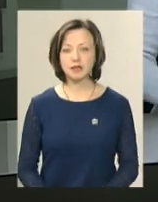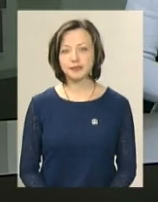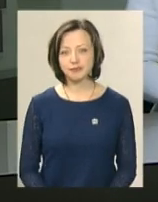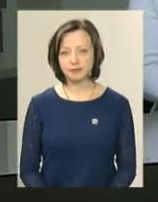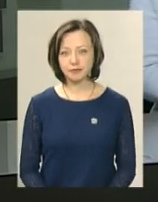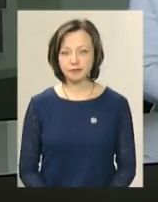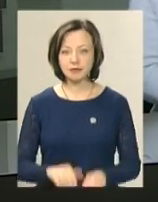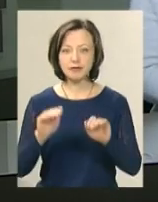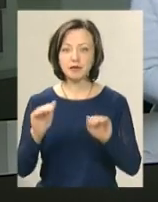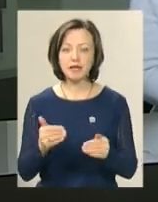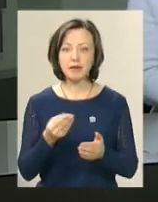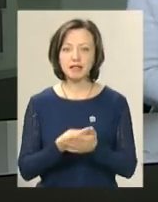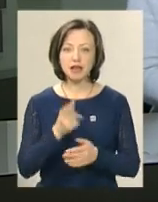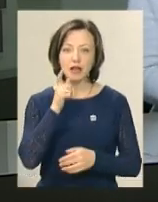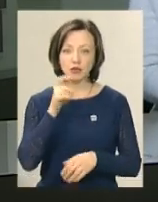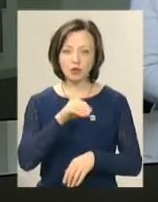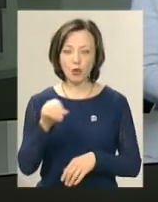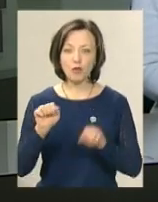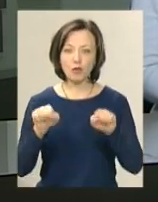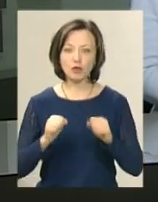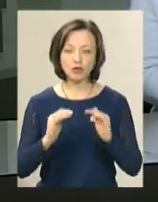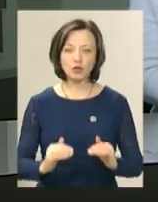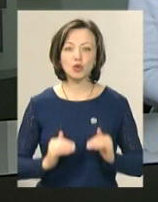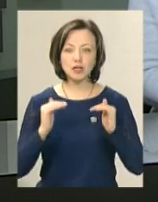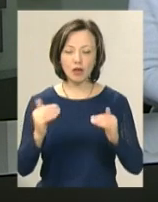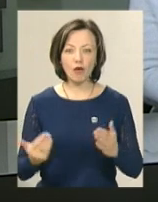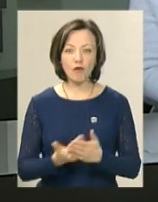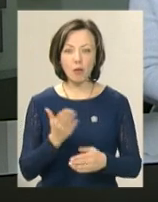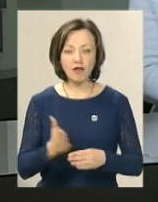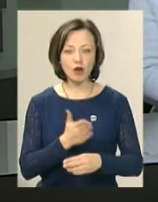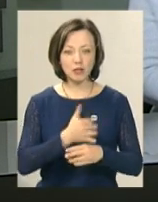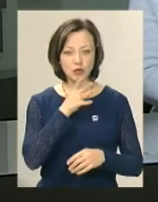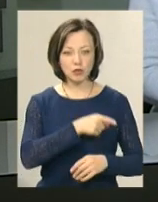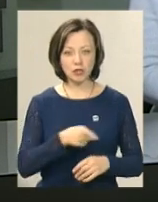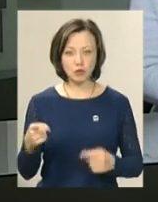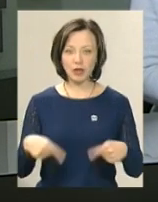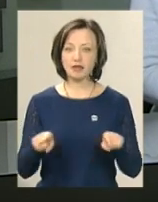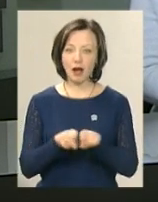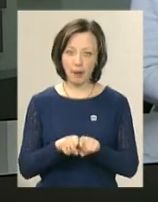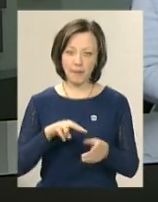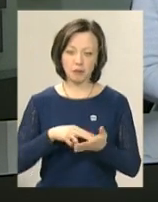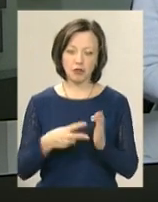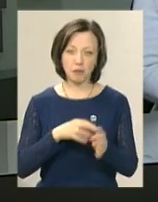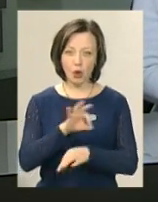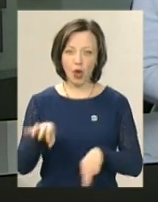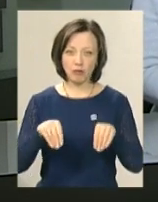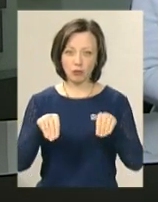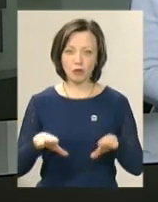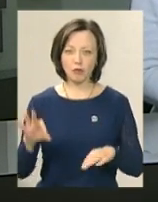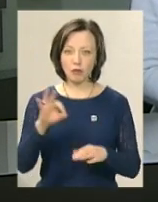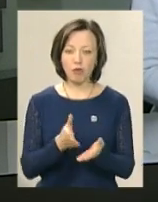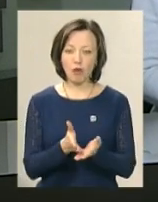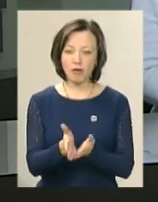Мінімальні ціни на цукор можуть зрости у новому виробничому сезоні. Принаймні таке передбачає проєкт постанови